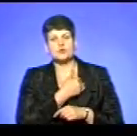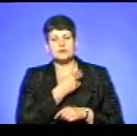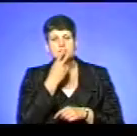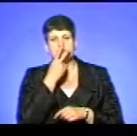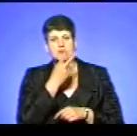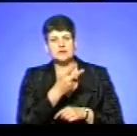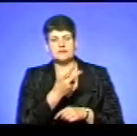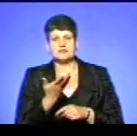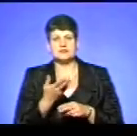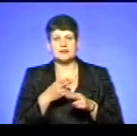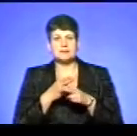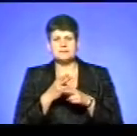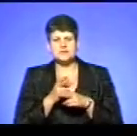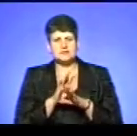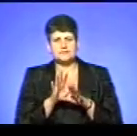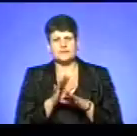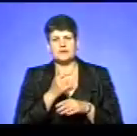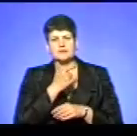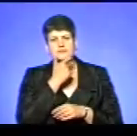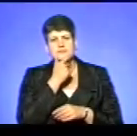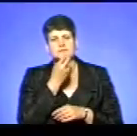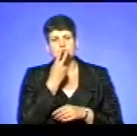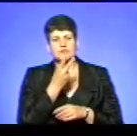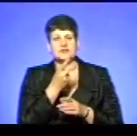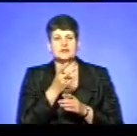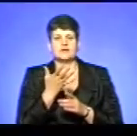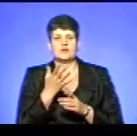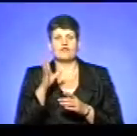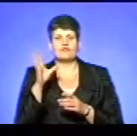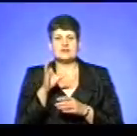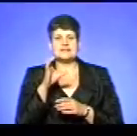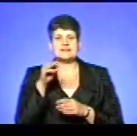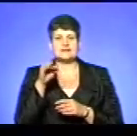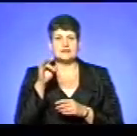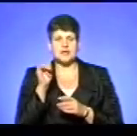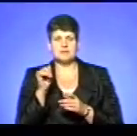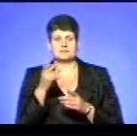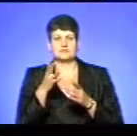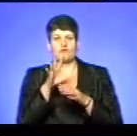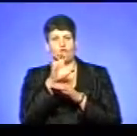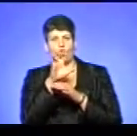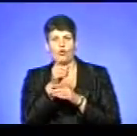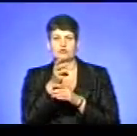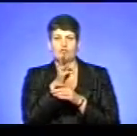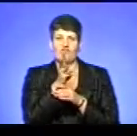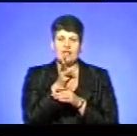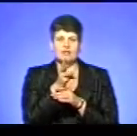Не стільки заважати, скільки зараз досить популярно, це стрім з місця події, фото на